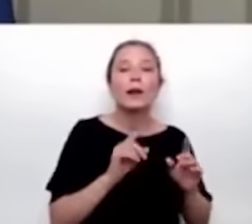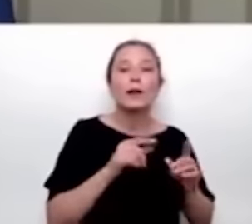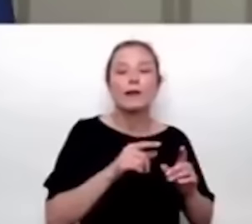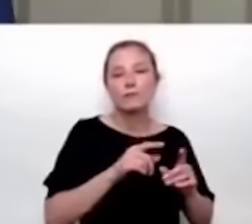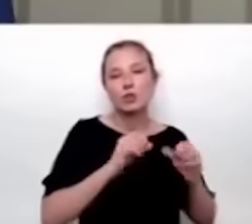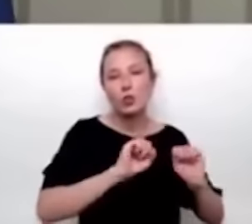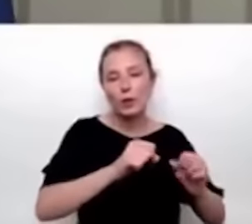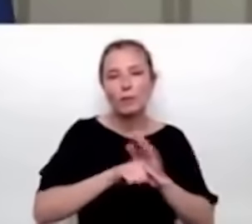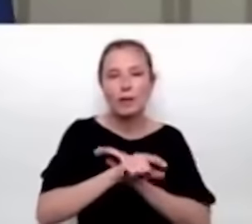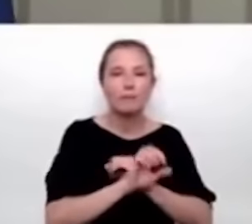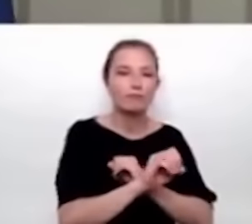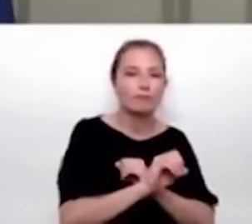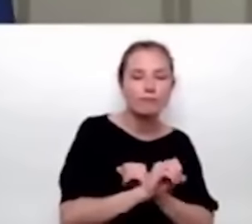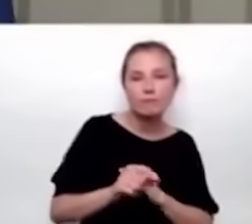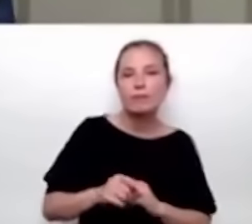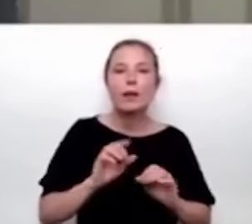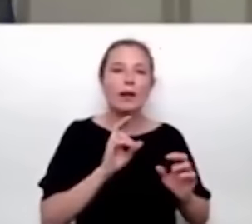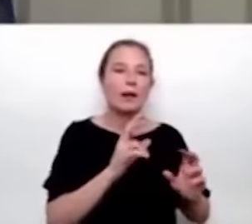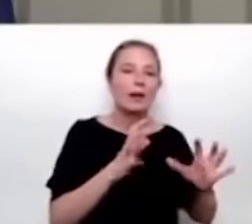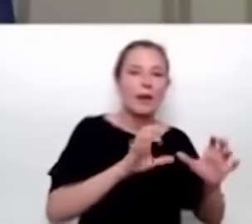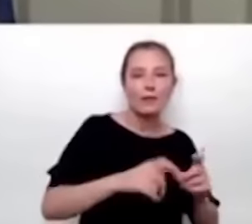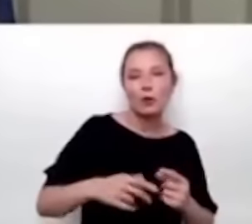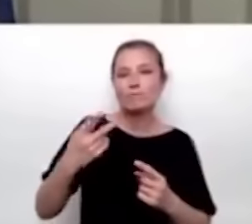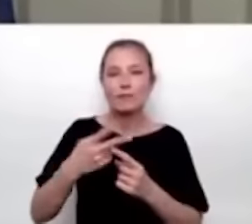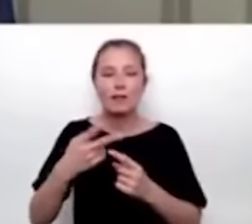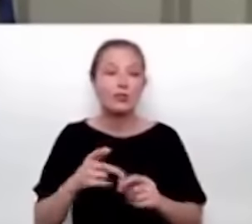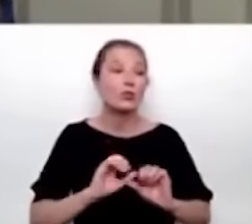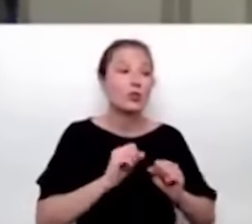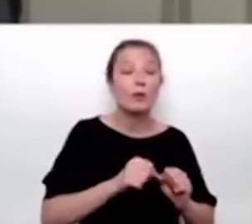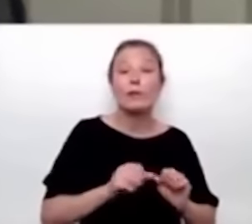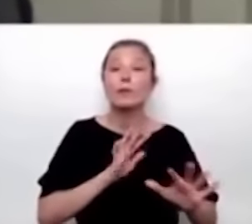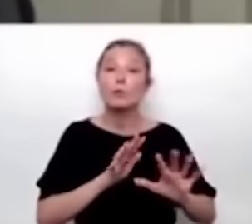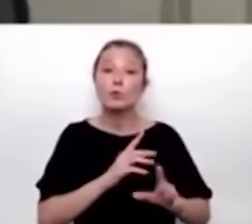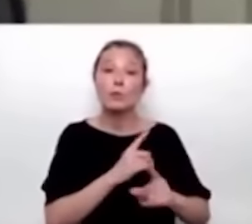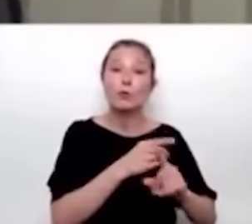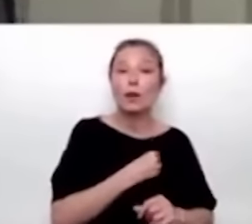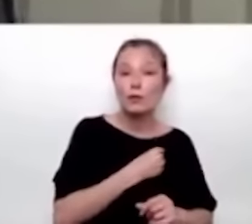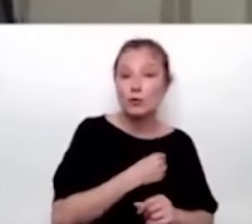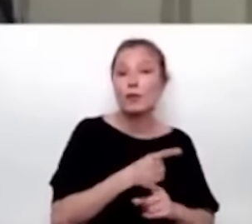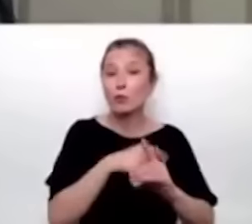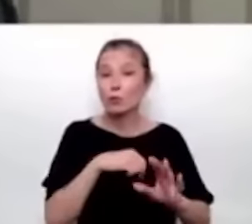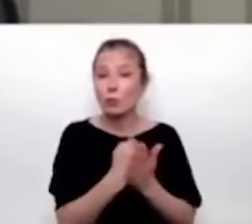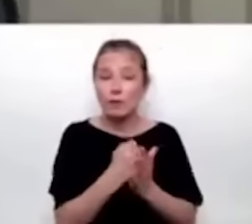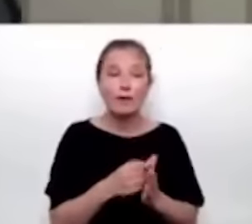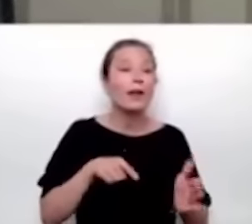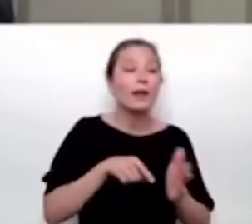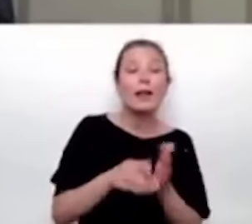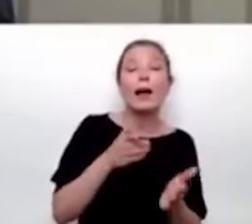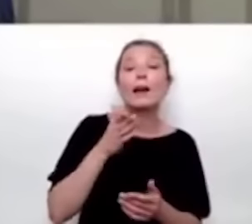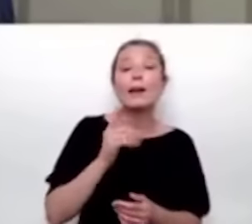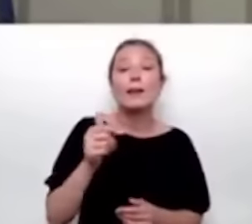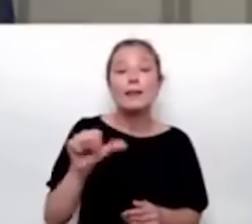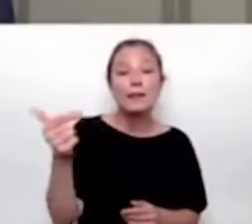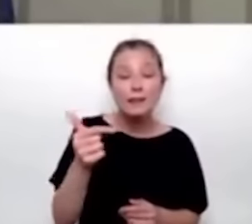służą interesowi publicznemu poprzez promowanie pluralizmu i innowacji oraz chronią obywateli przed nadużyciami biznesu i egzekwują